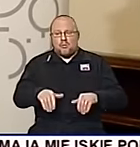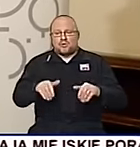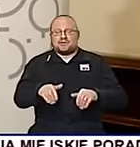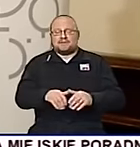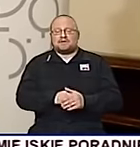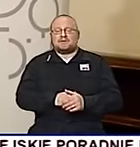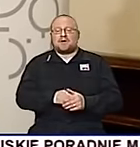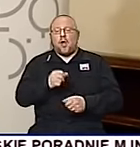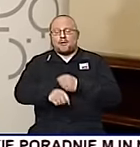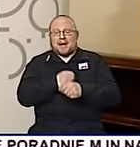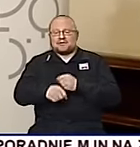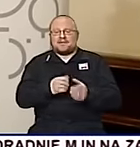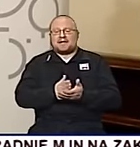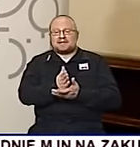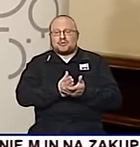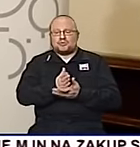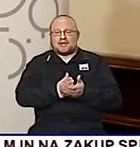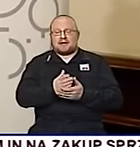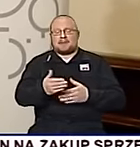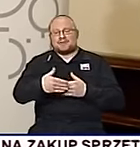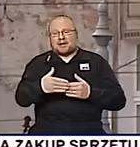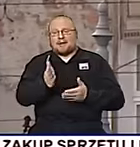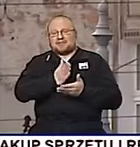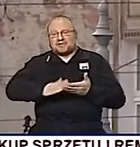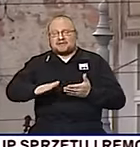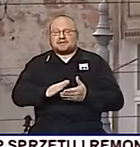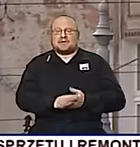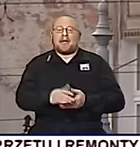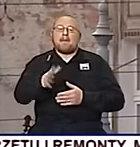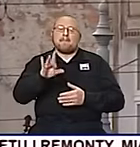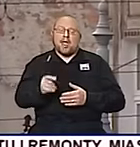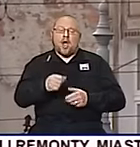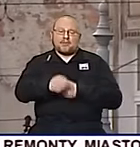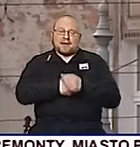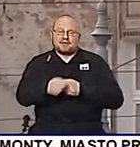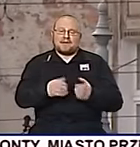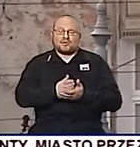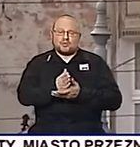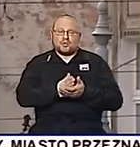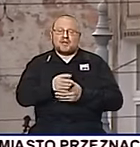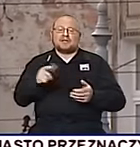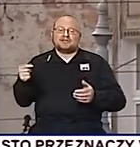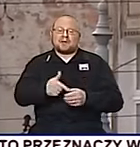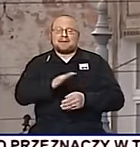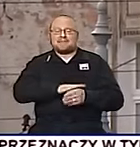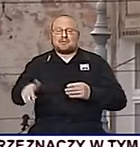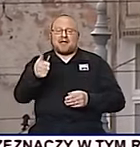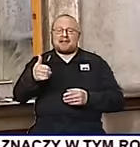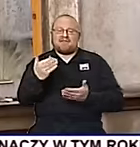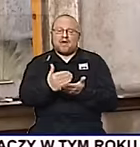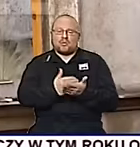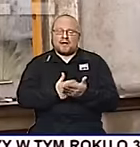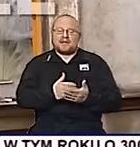odpracowanie zadłużenia, przynajmniej w części. By odpracować dług za niepłacony czynsz, trzeba spełnić tylko jeden